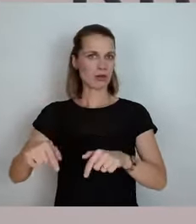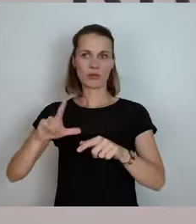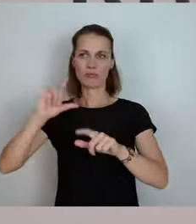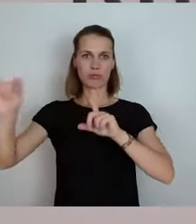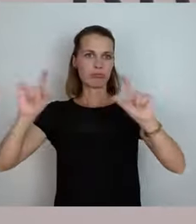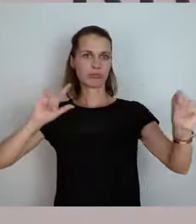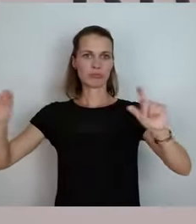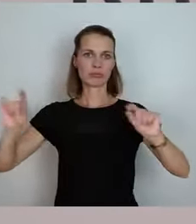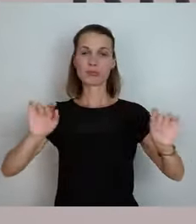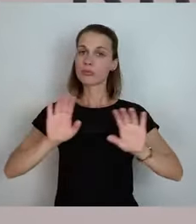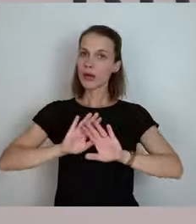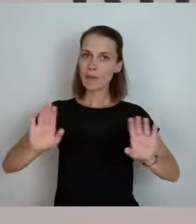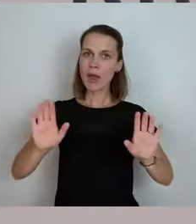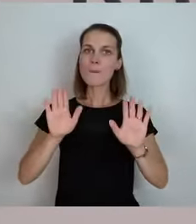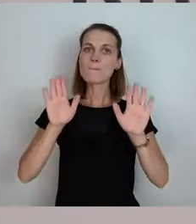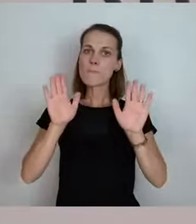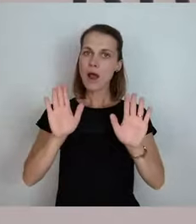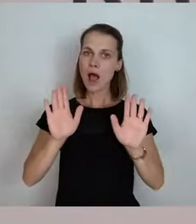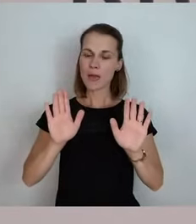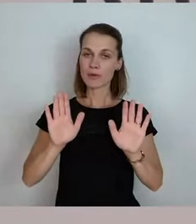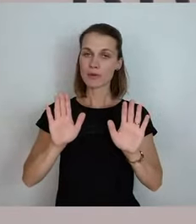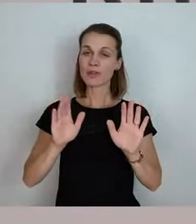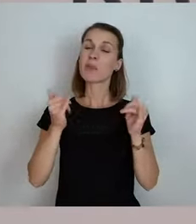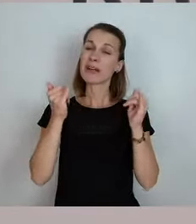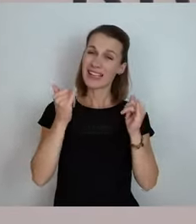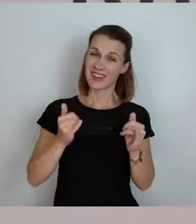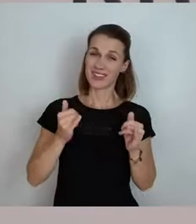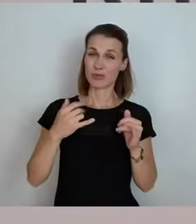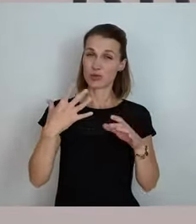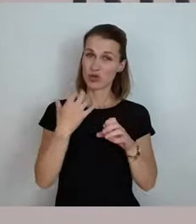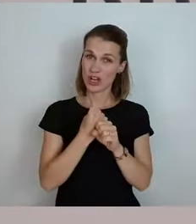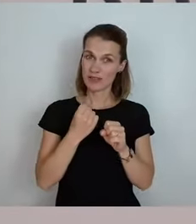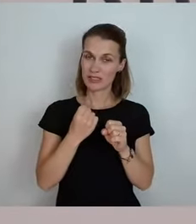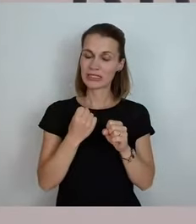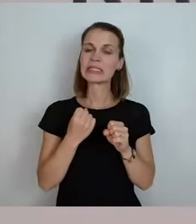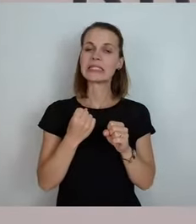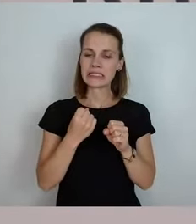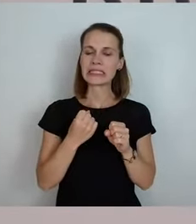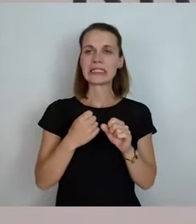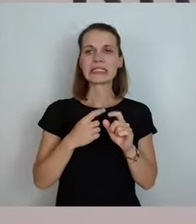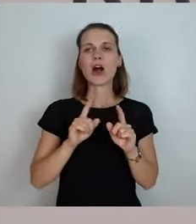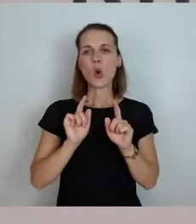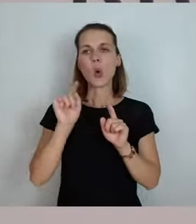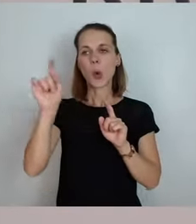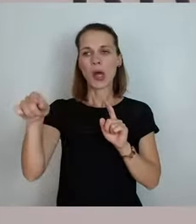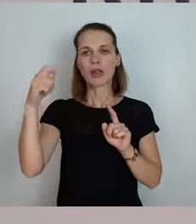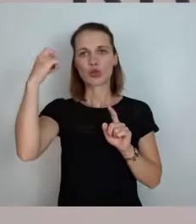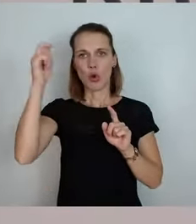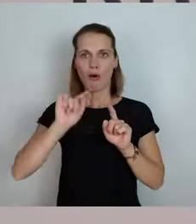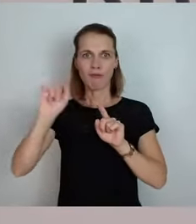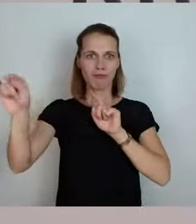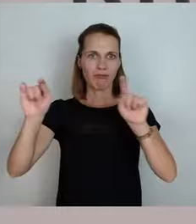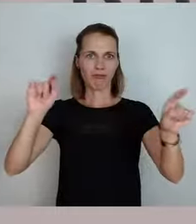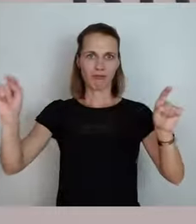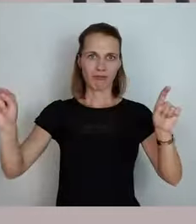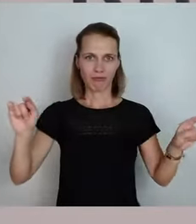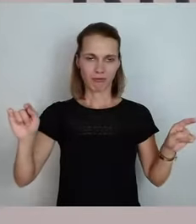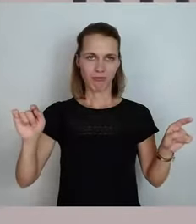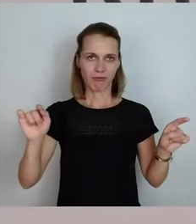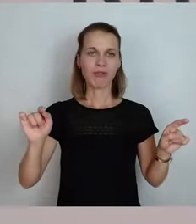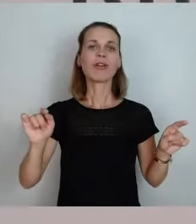wir es noch schaffen, dass sie auch in die ländlichen Regionen gehen. Das gibt jedes Jahr einen Riesenstress, immer dann, wenn nämlich die